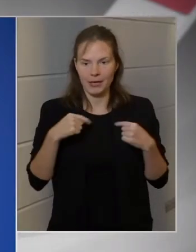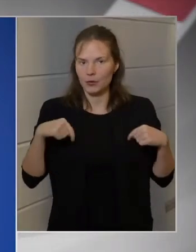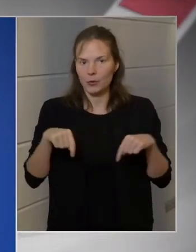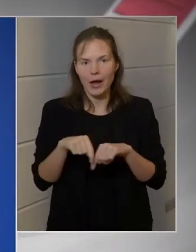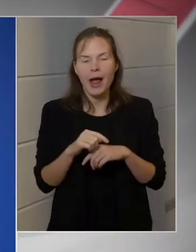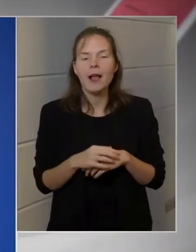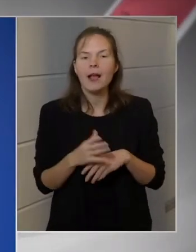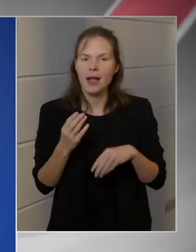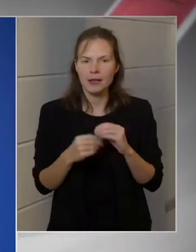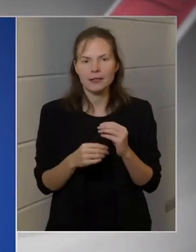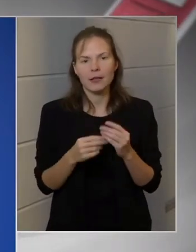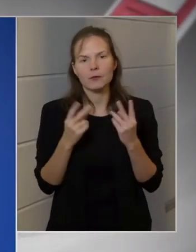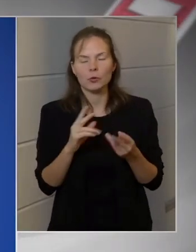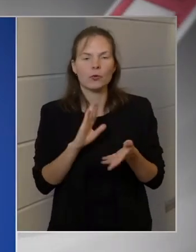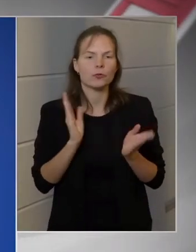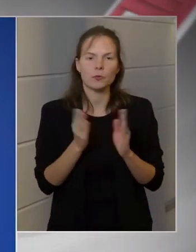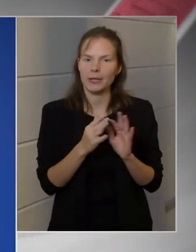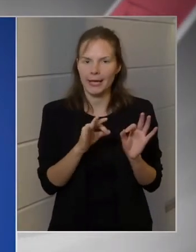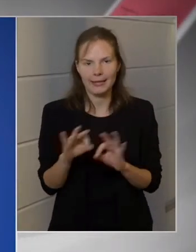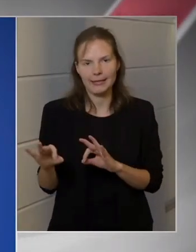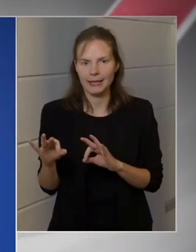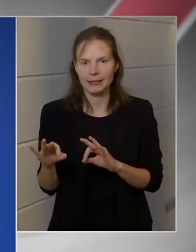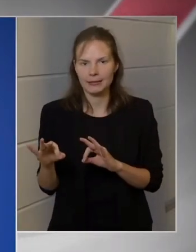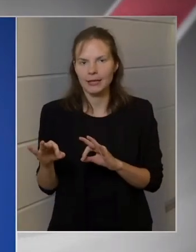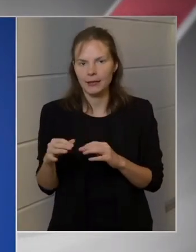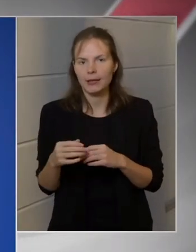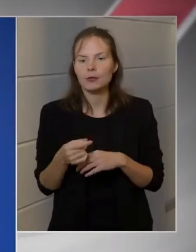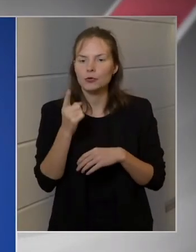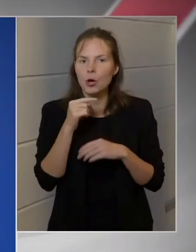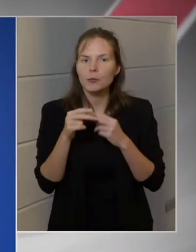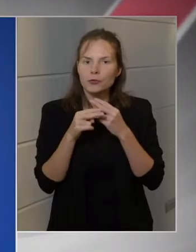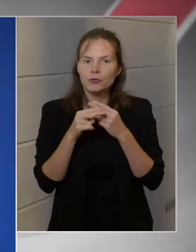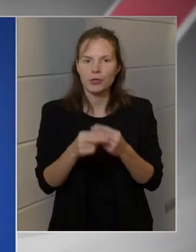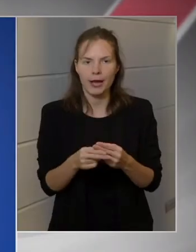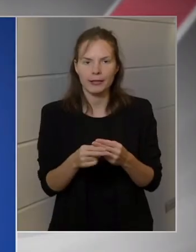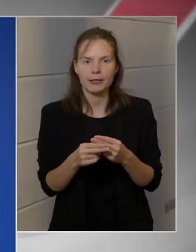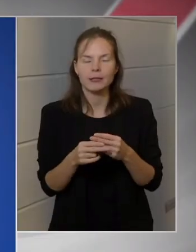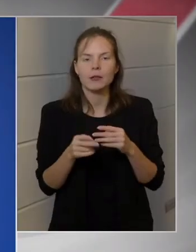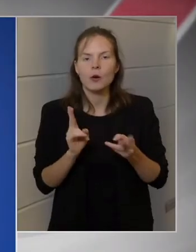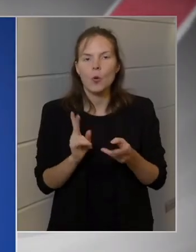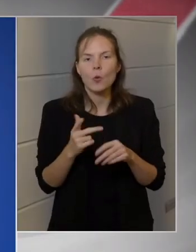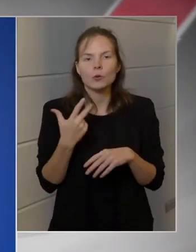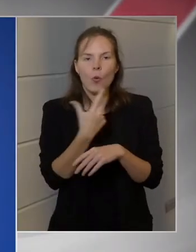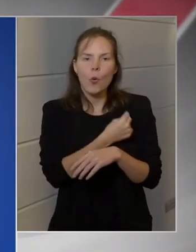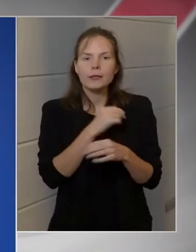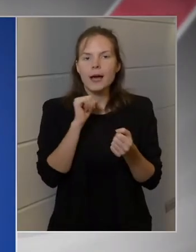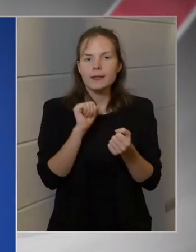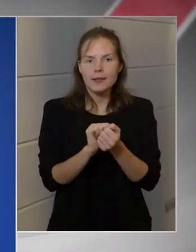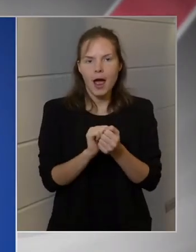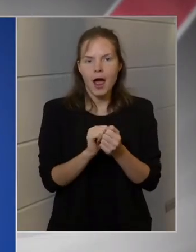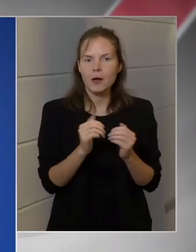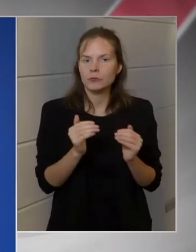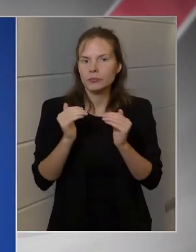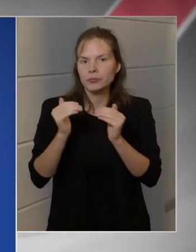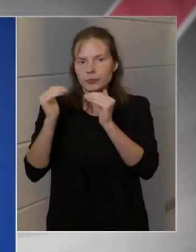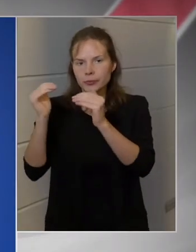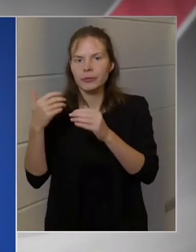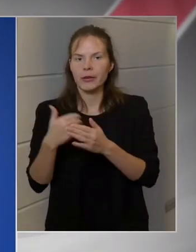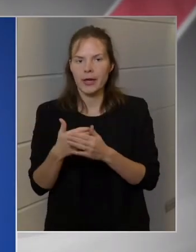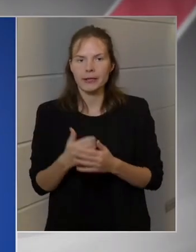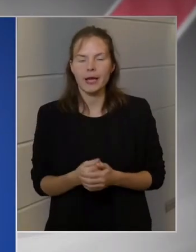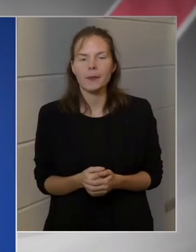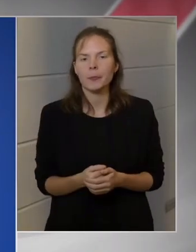fontos minden olyan intézkedés, ami azt segíti elő, hogy az oltás szám növekedjen. Minden más